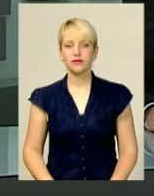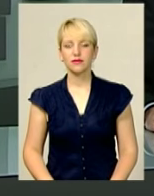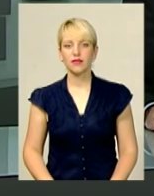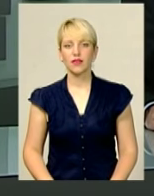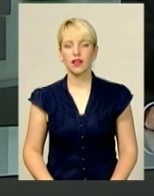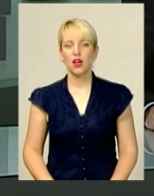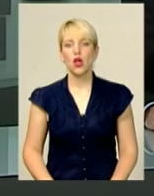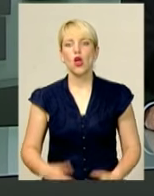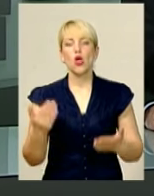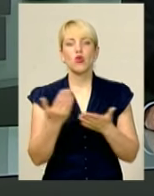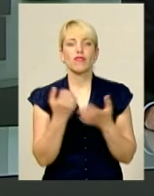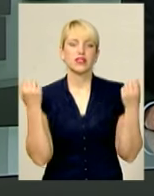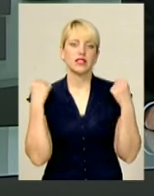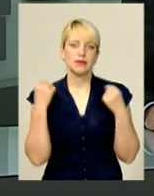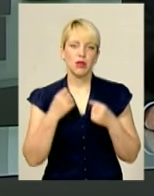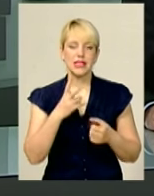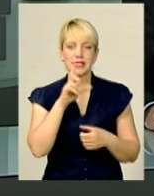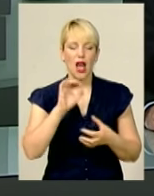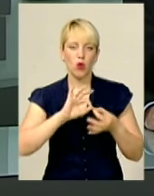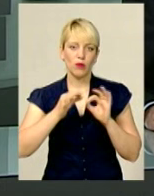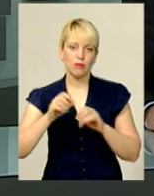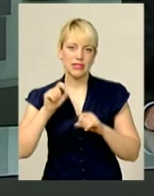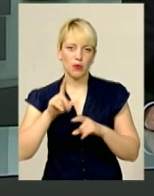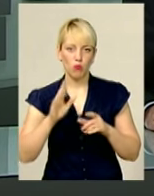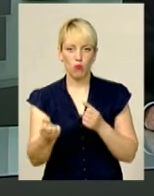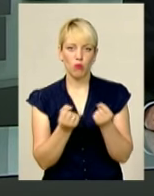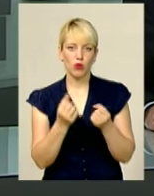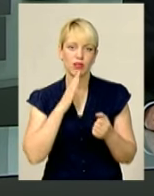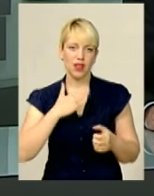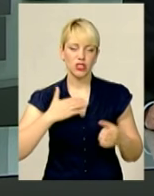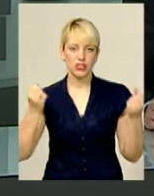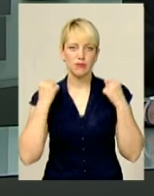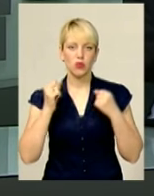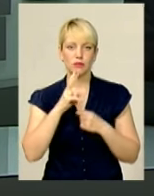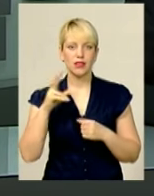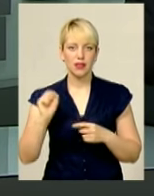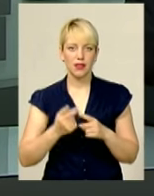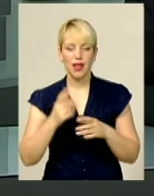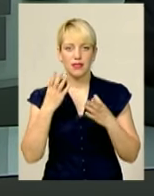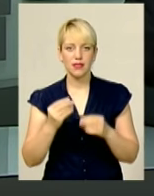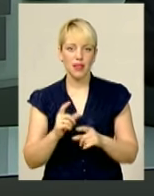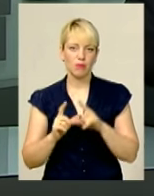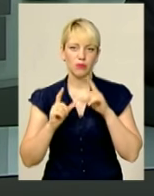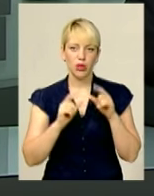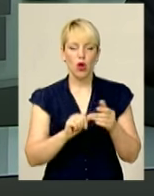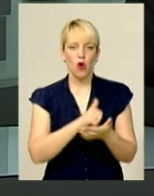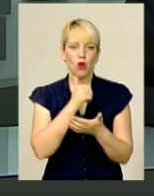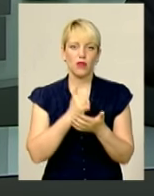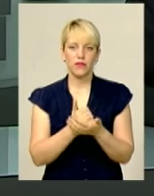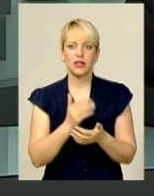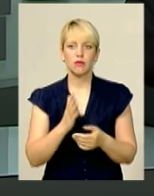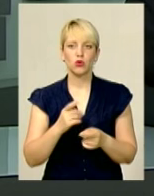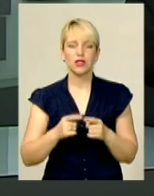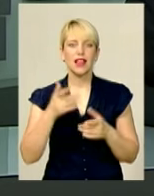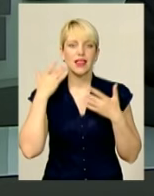І до новин спорту. За олімпійське золото побореться ще одна наша спортсменка. Днями путівку на головний старт цього року здобула